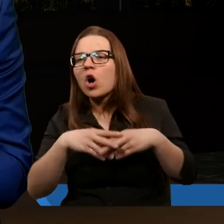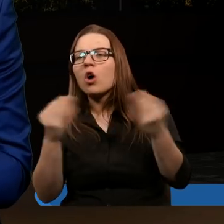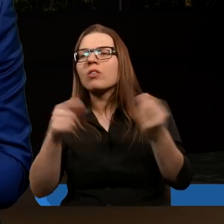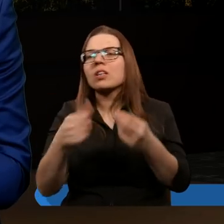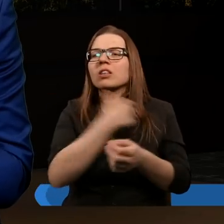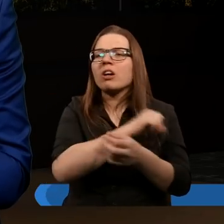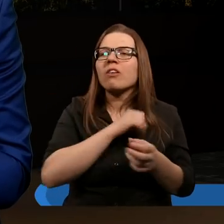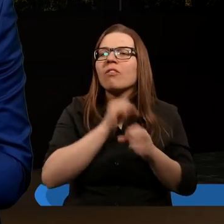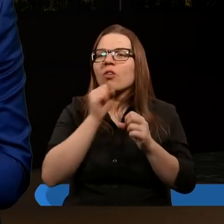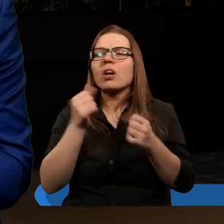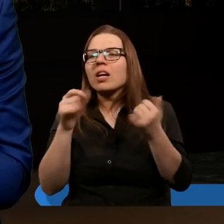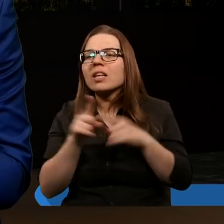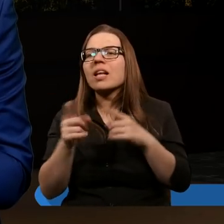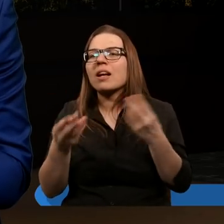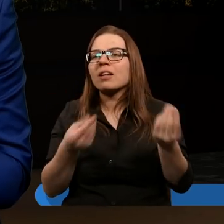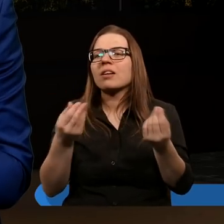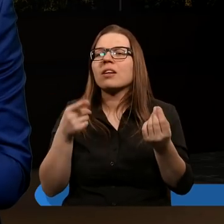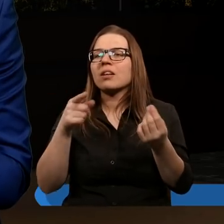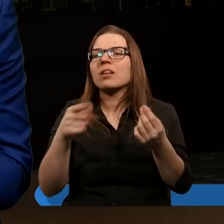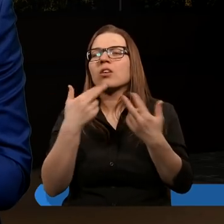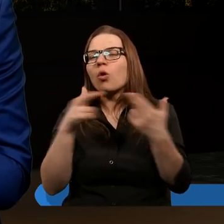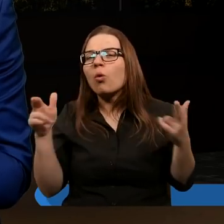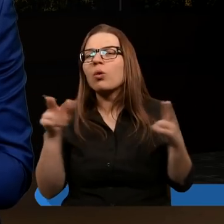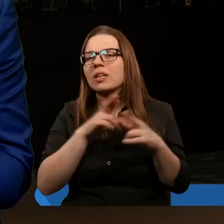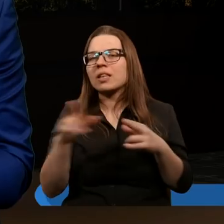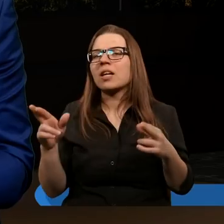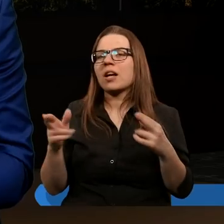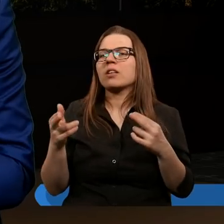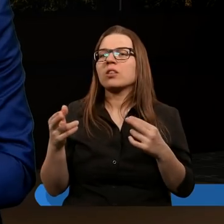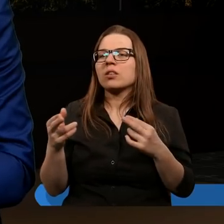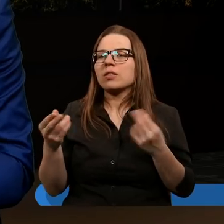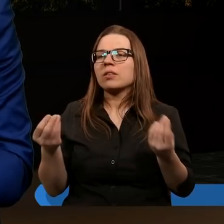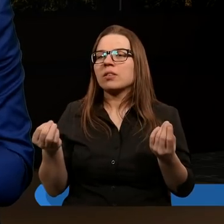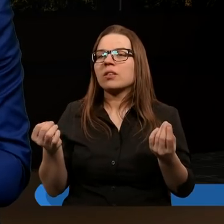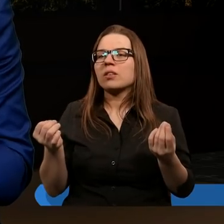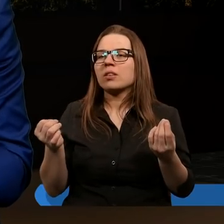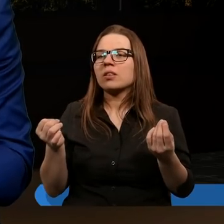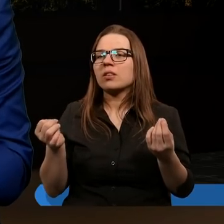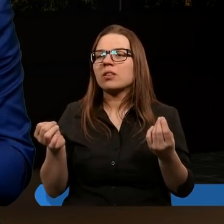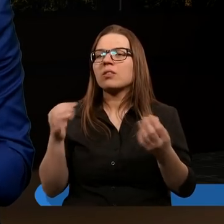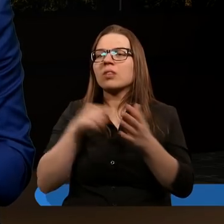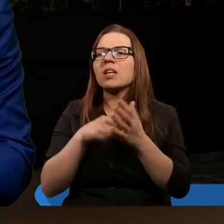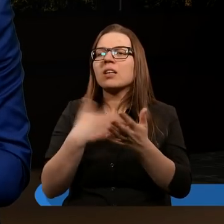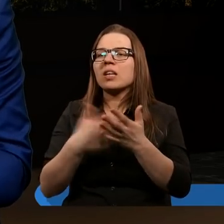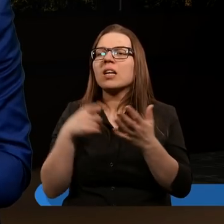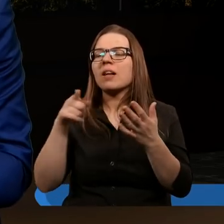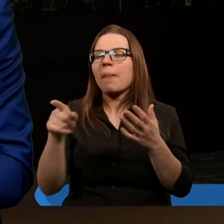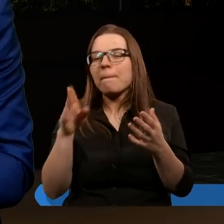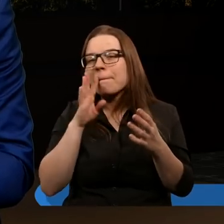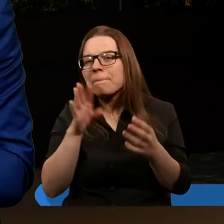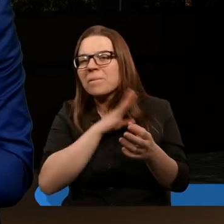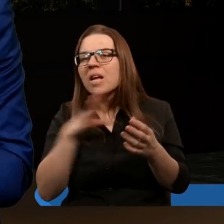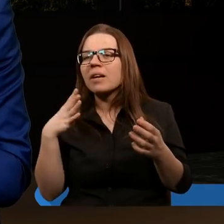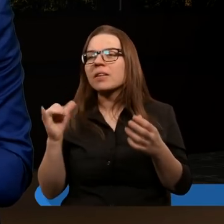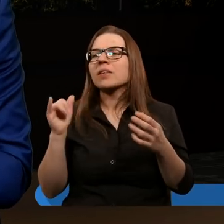nie tylko chrześcijaństwa, ogóle cywilizacji europejskiej. Cywilizacji. Czy właśnie dlatego, że wtedy właśnie dokładnie była śmierć, tak?